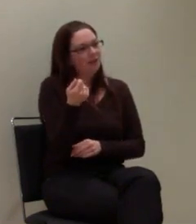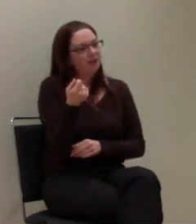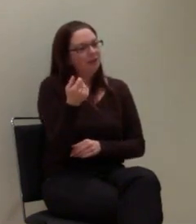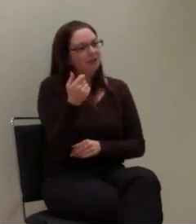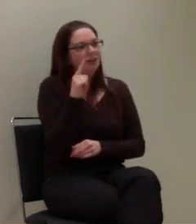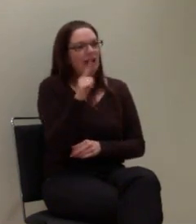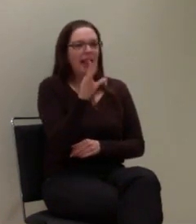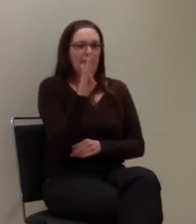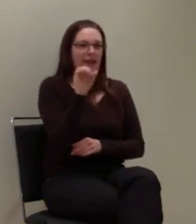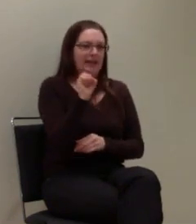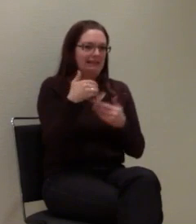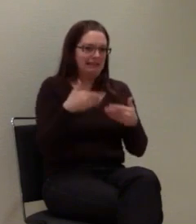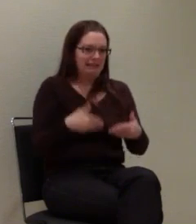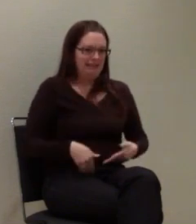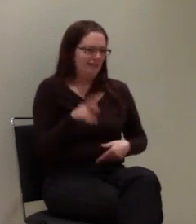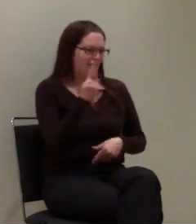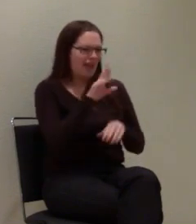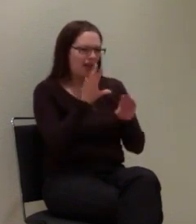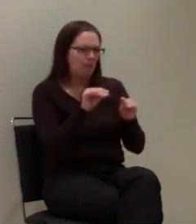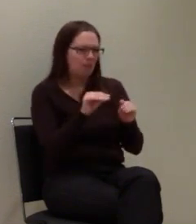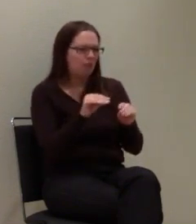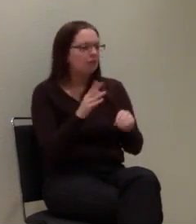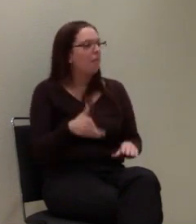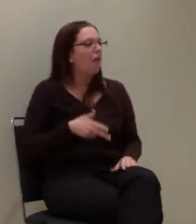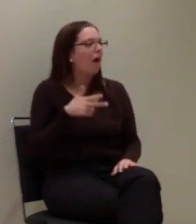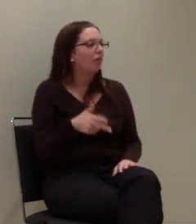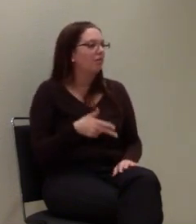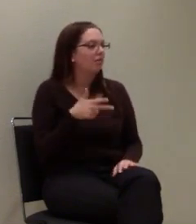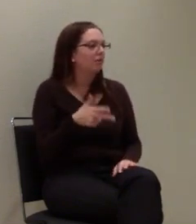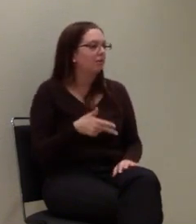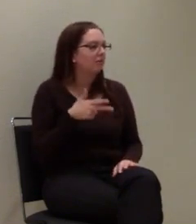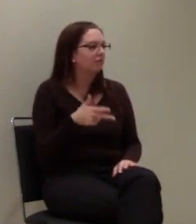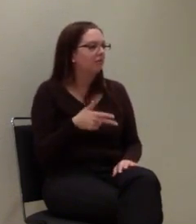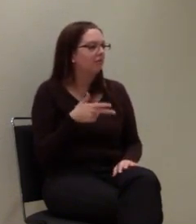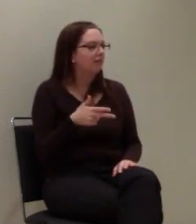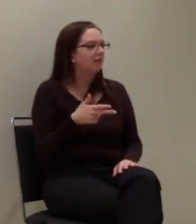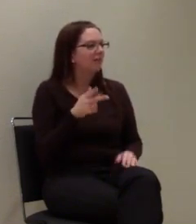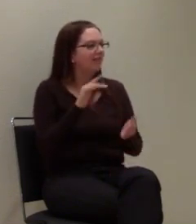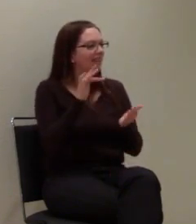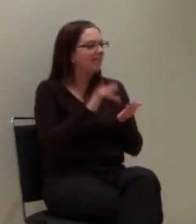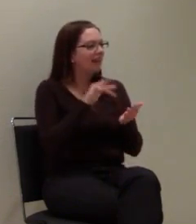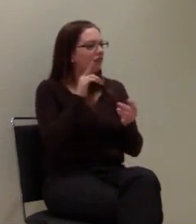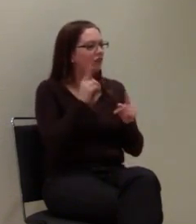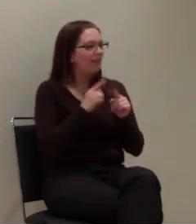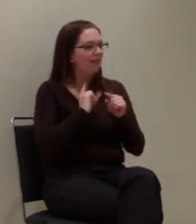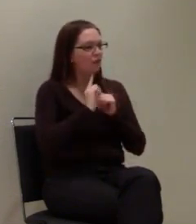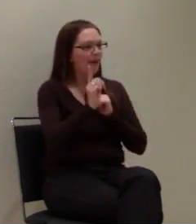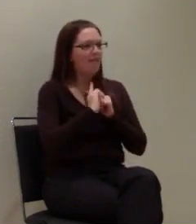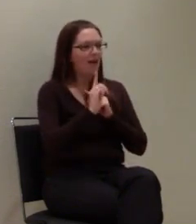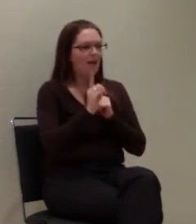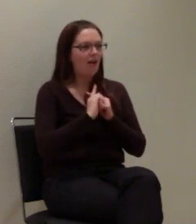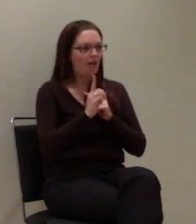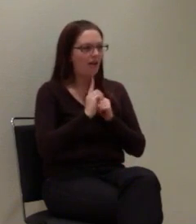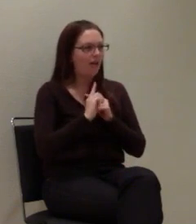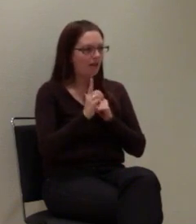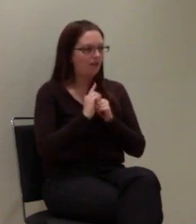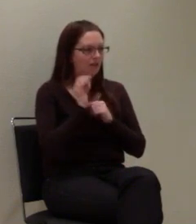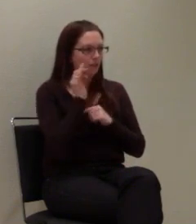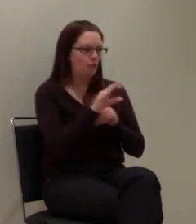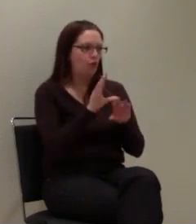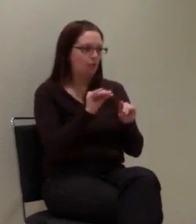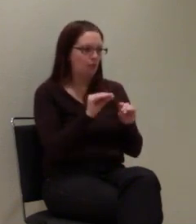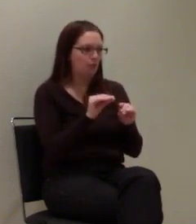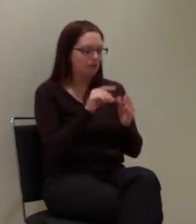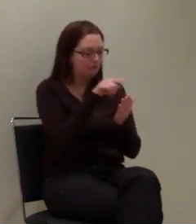der LBS-Dienste verwendet, ist zum Beispiel die Bahn mit ihrem Produkt Touch & Travel. Und dort steht in den Bedingungen eben drin, funktioniert